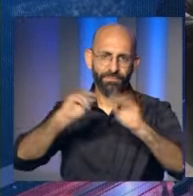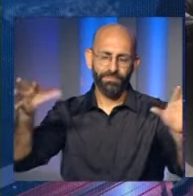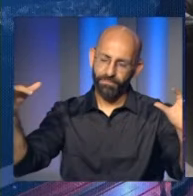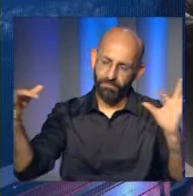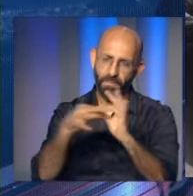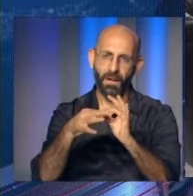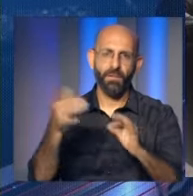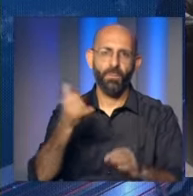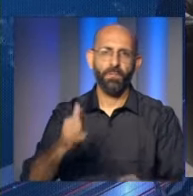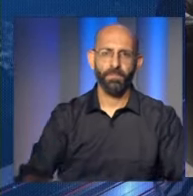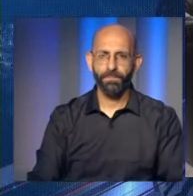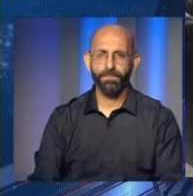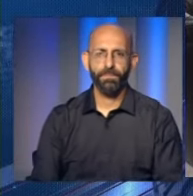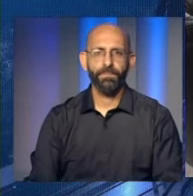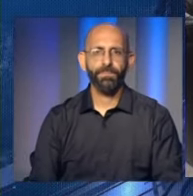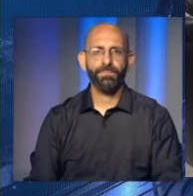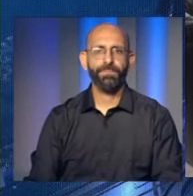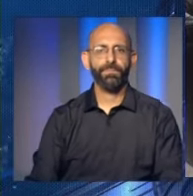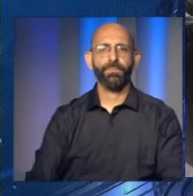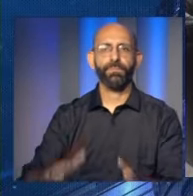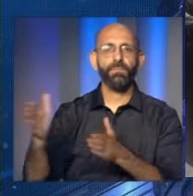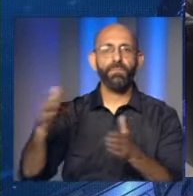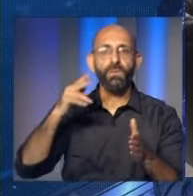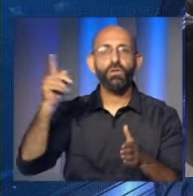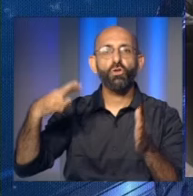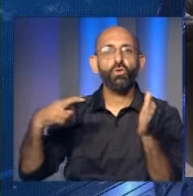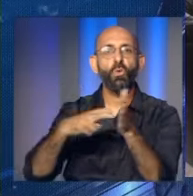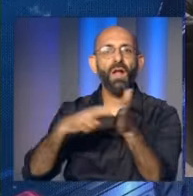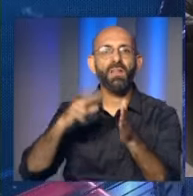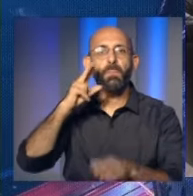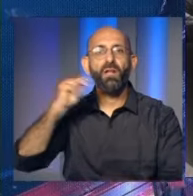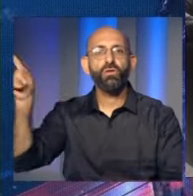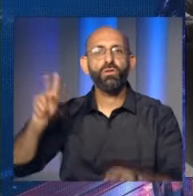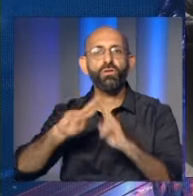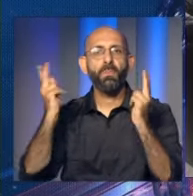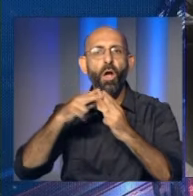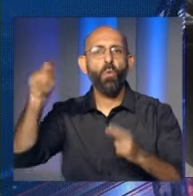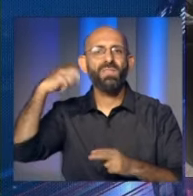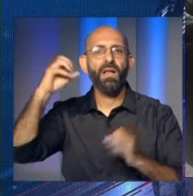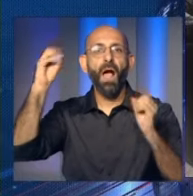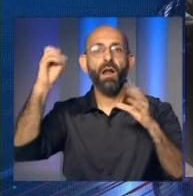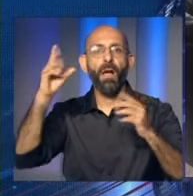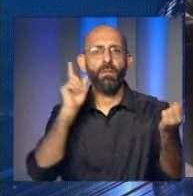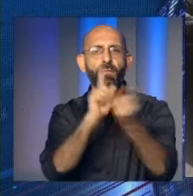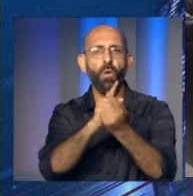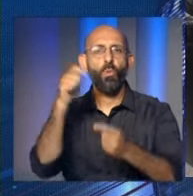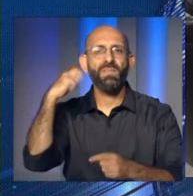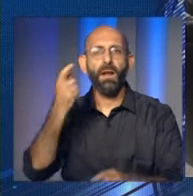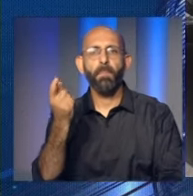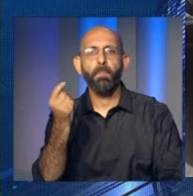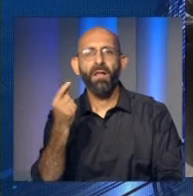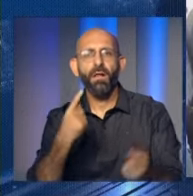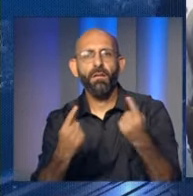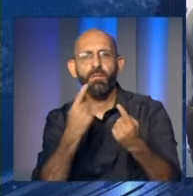لبنان مشرقة في كل العالم في دمشق اجتمع وزير الطاقة والمياه وليد فياض مع وزير